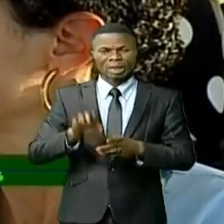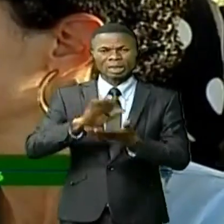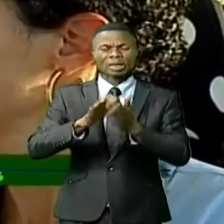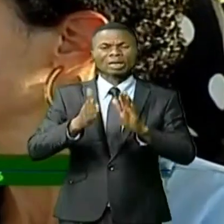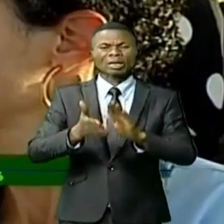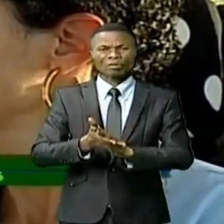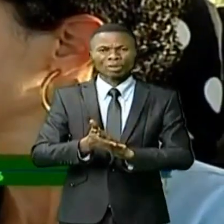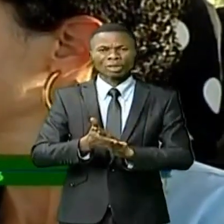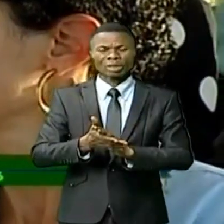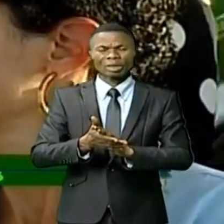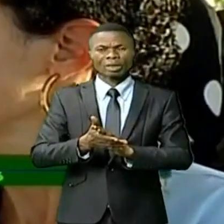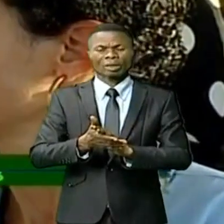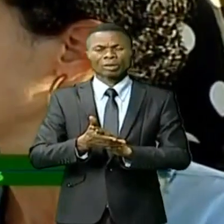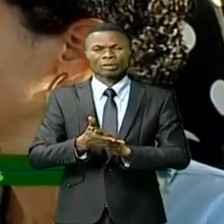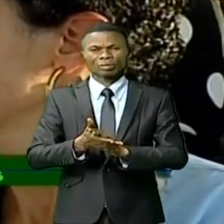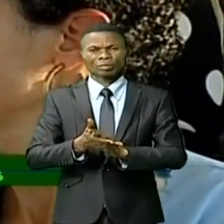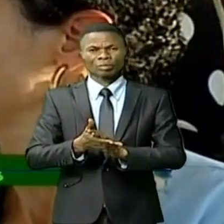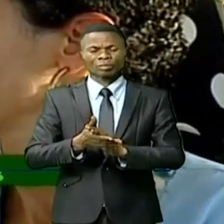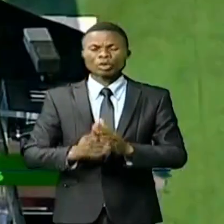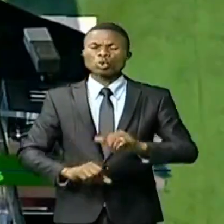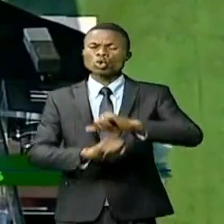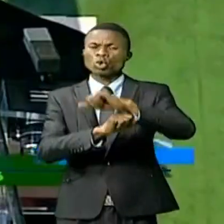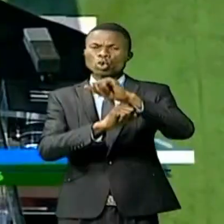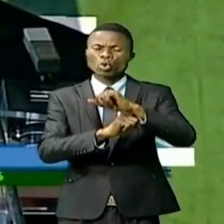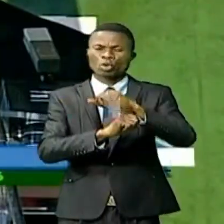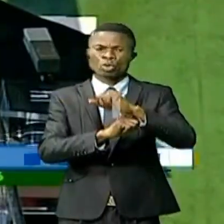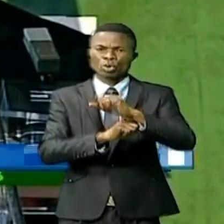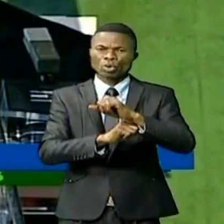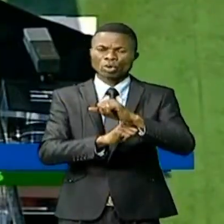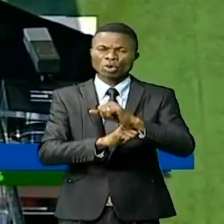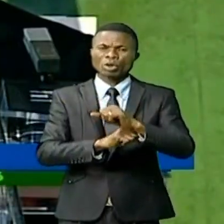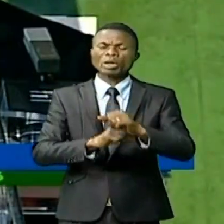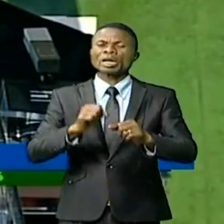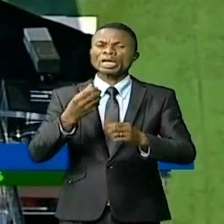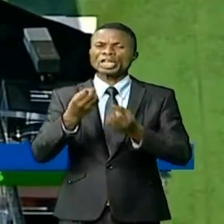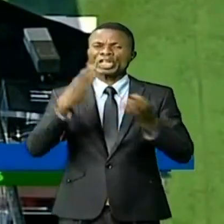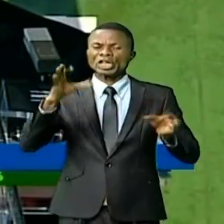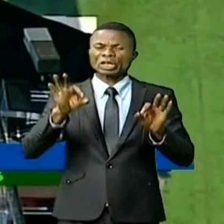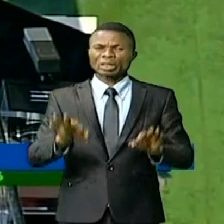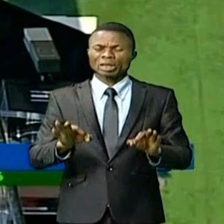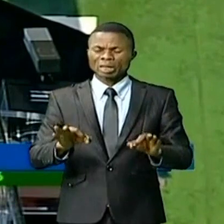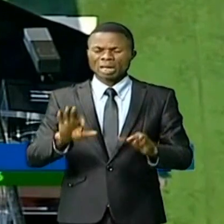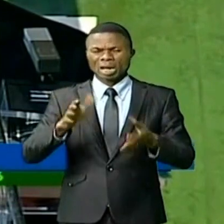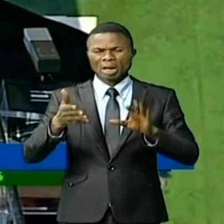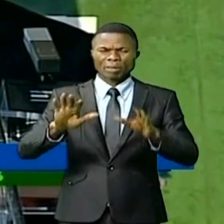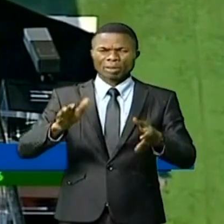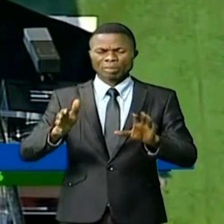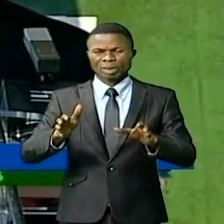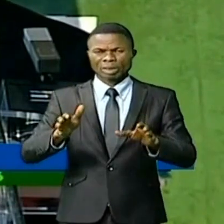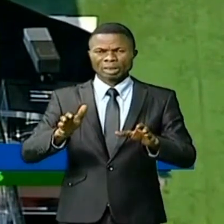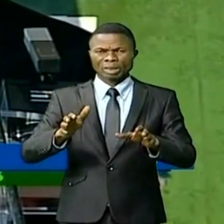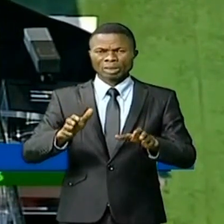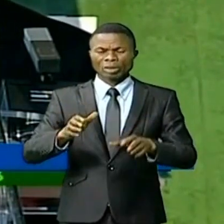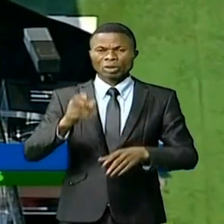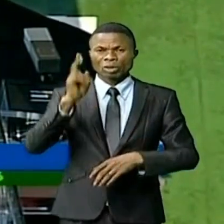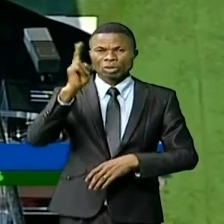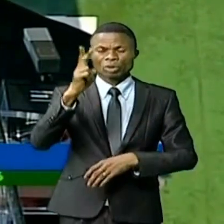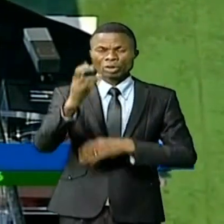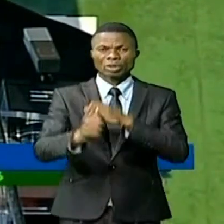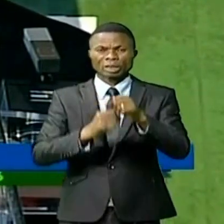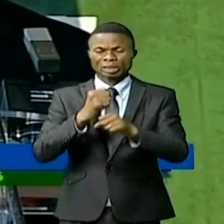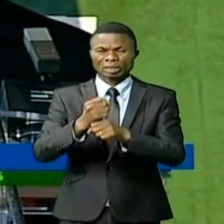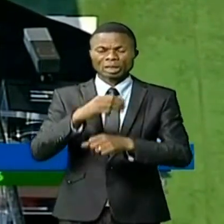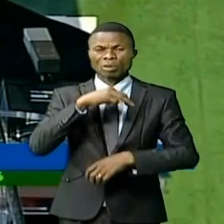un puits de dioxyde de carbone équivalent à plus de deux ans d'émissions